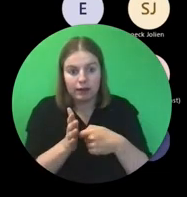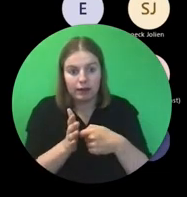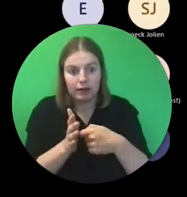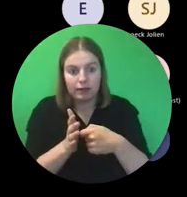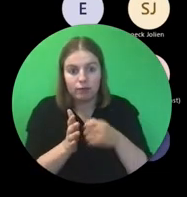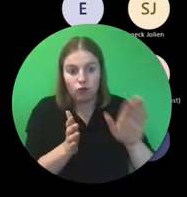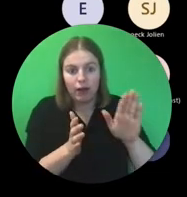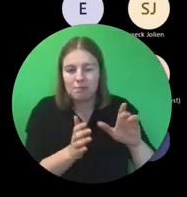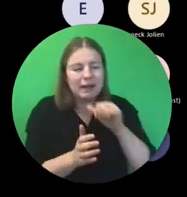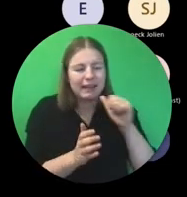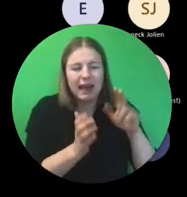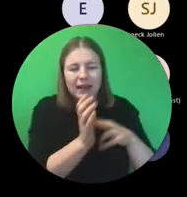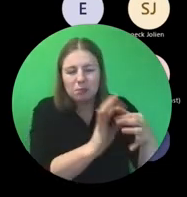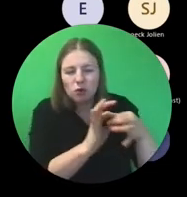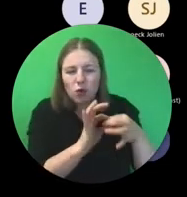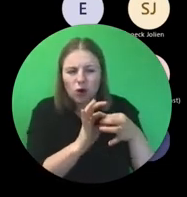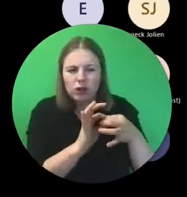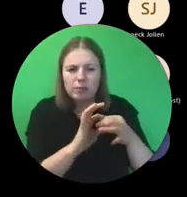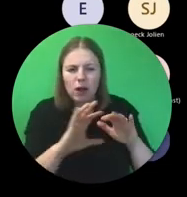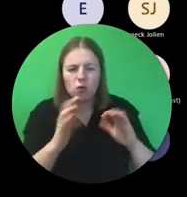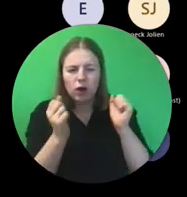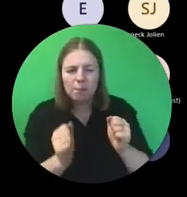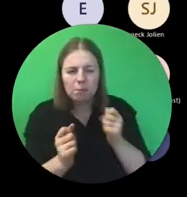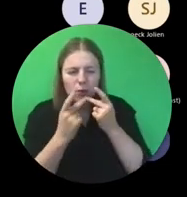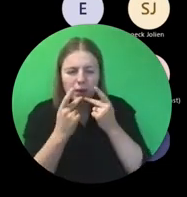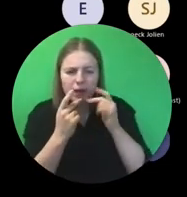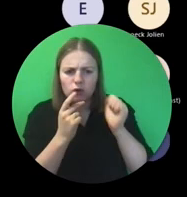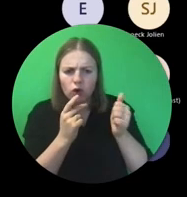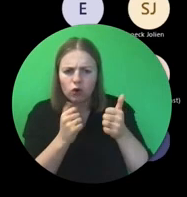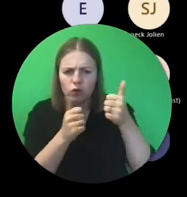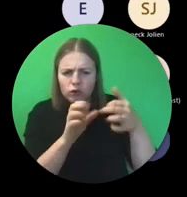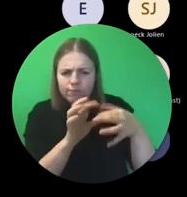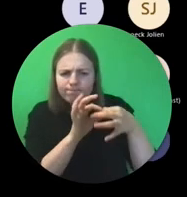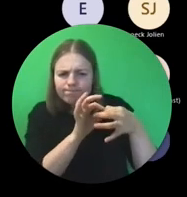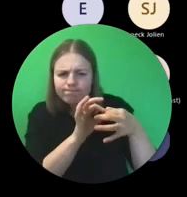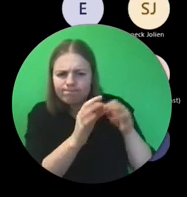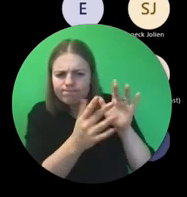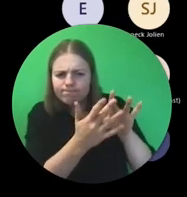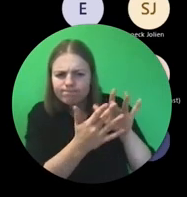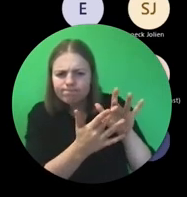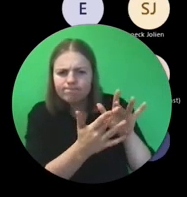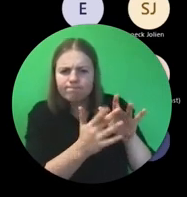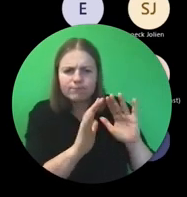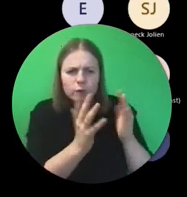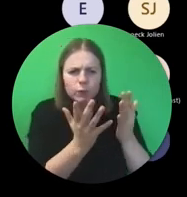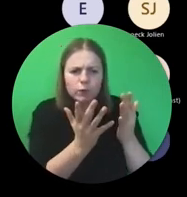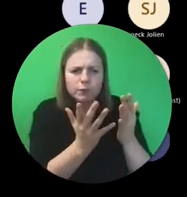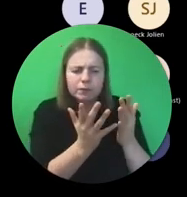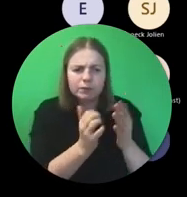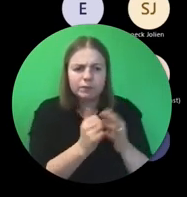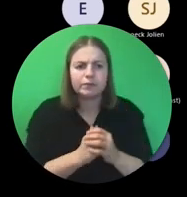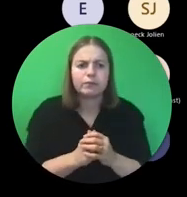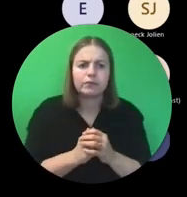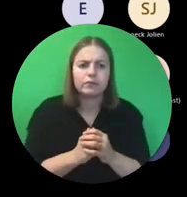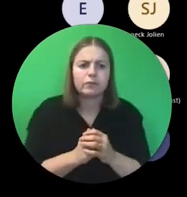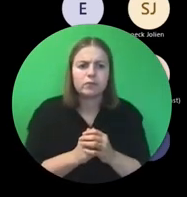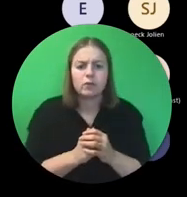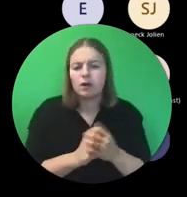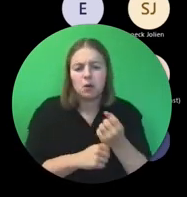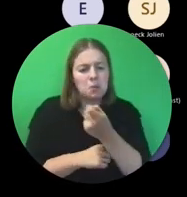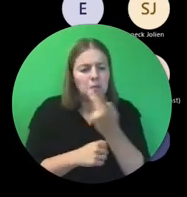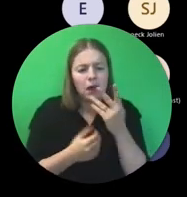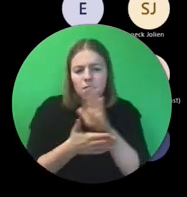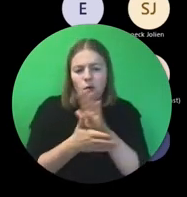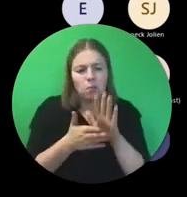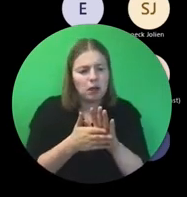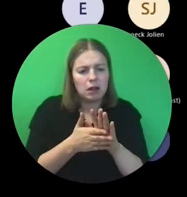Hoe slaag je erin om de link met hen toch te realiseren. Het zijn maar een paar